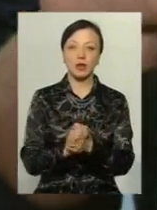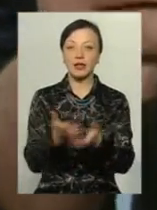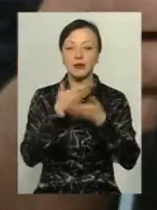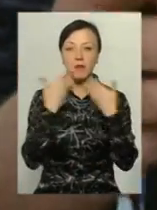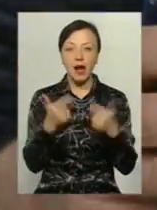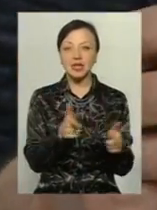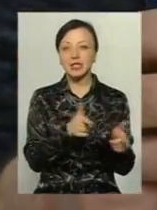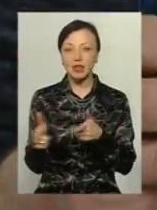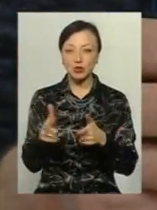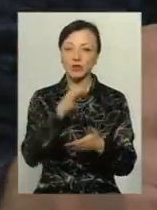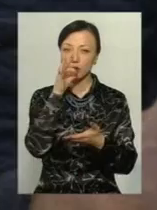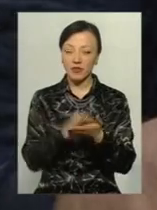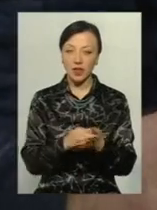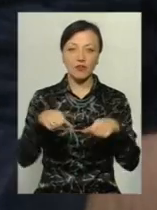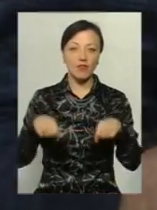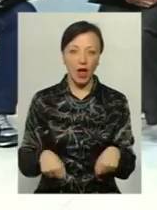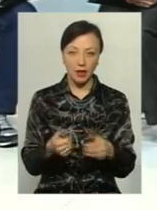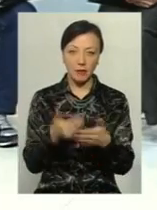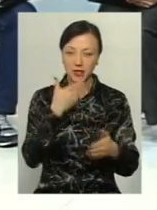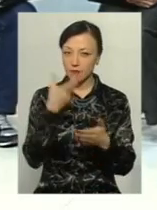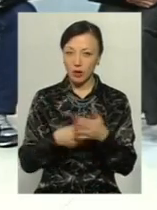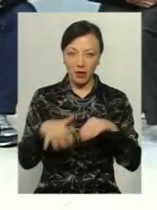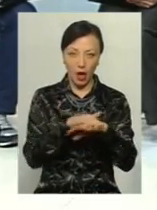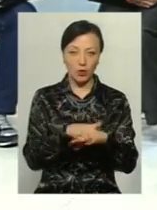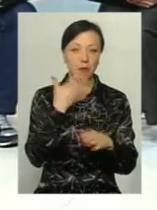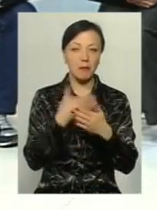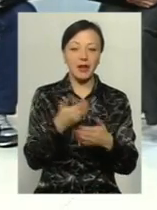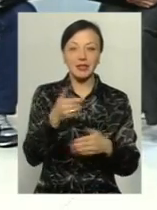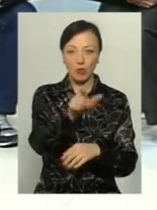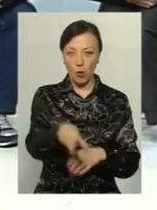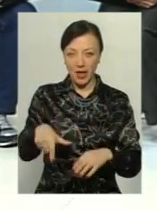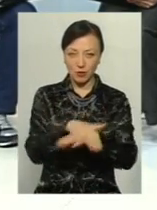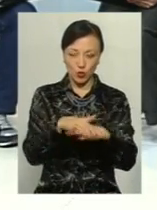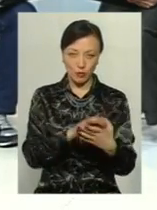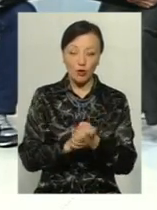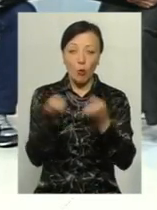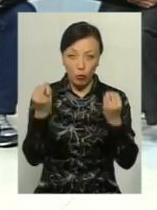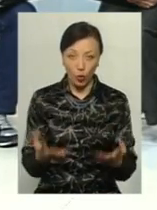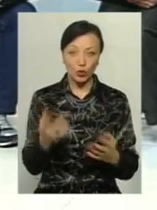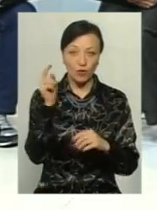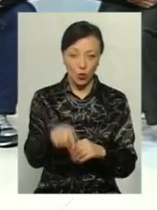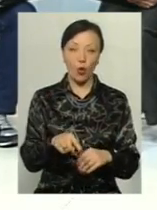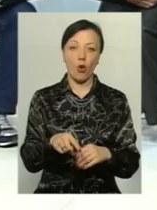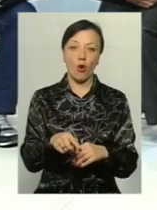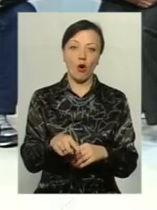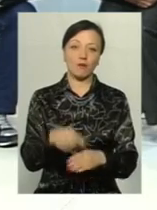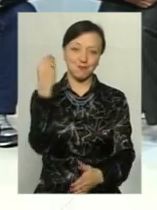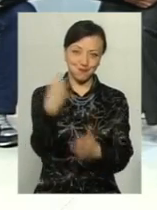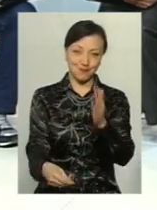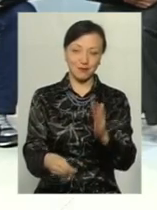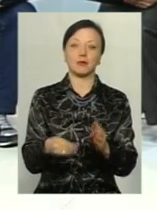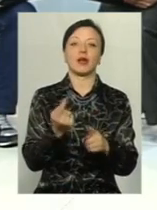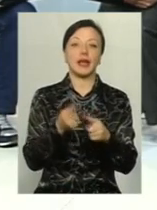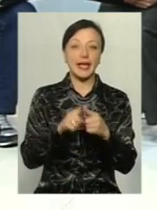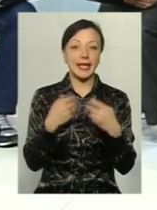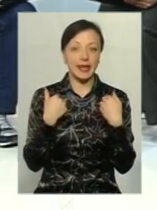немає зрілості і відповідальності влади перед своїм народом і перед тим самим громадянським суспільством. Просто в нього витирають ноги. Тому